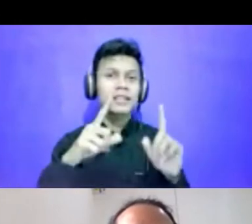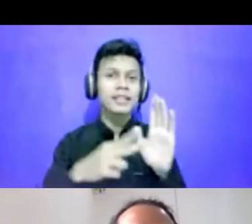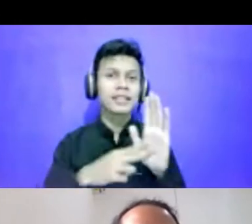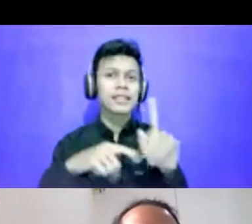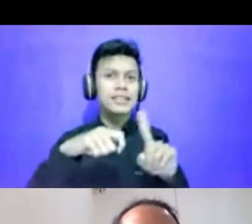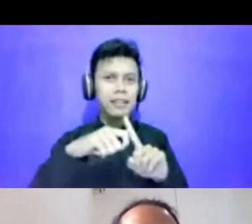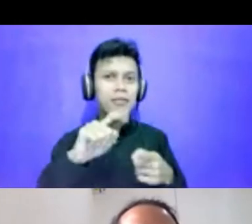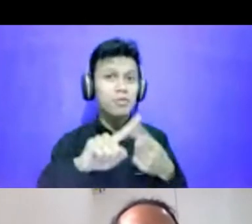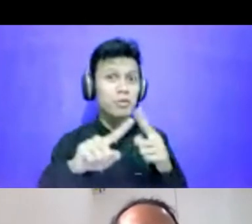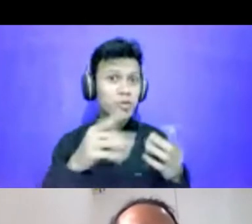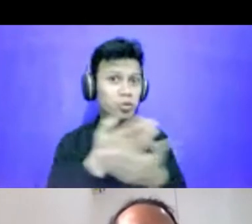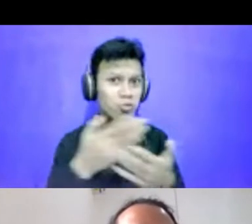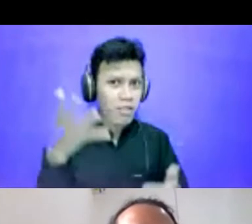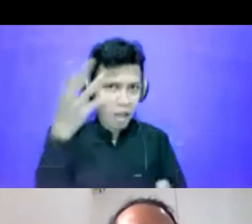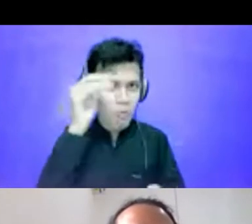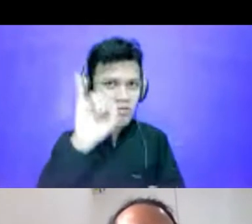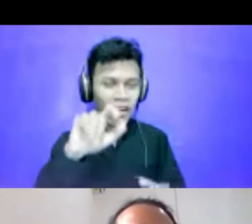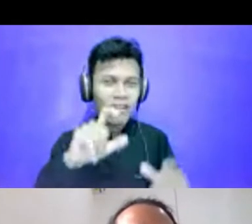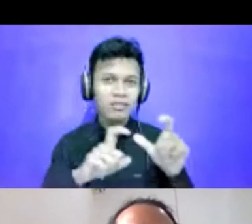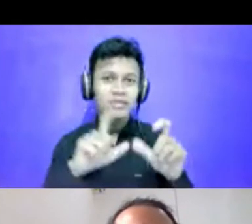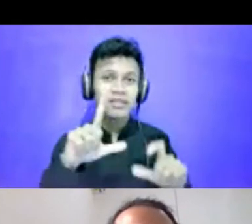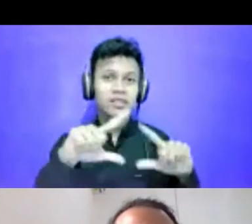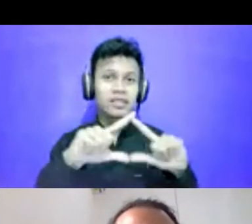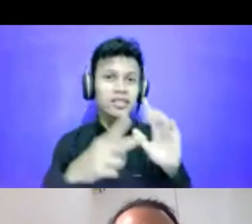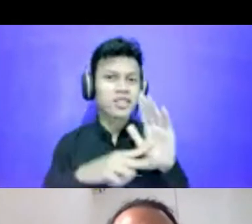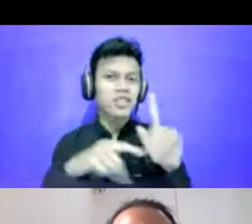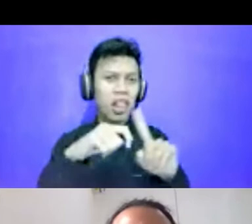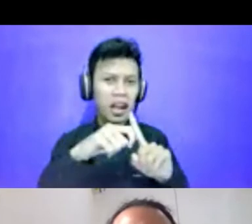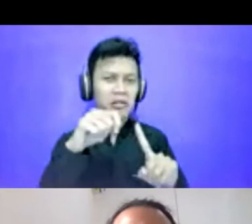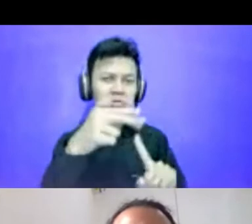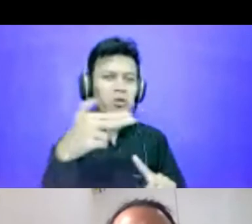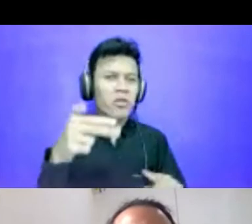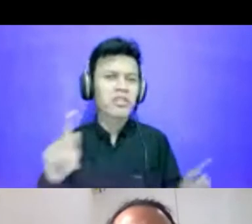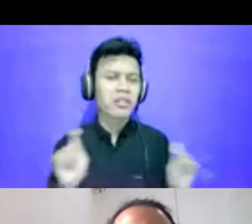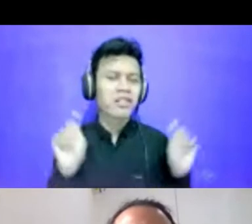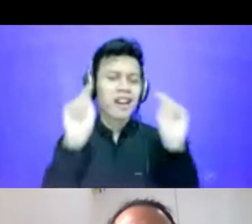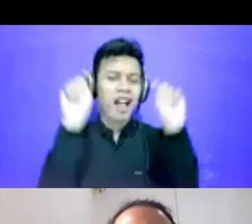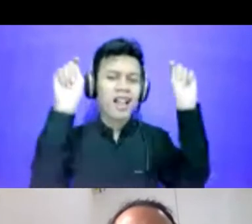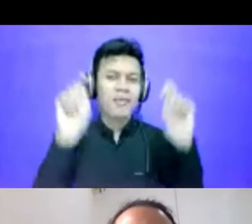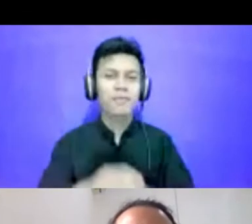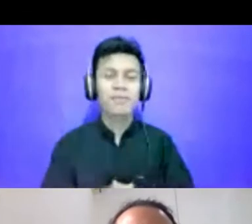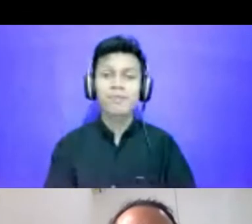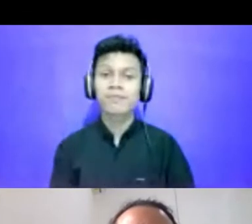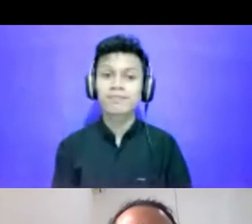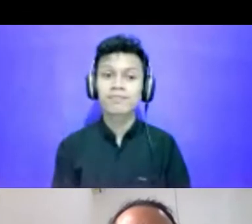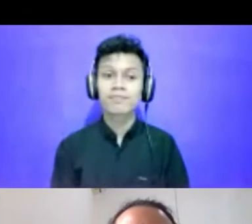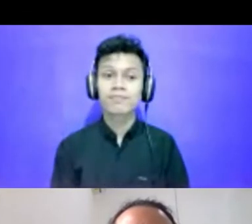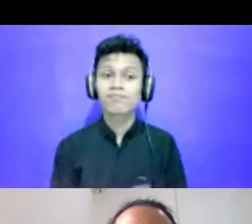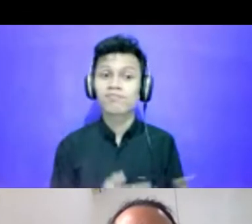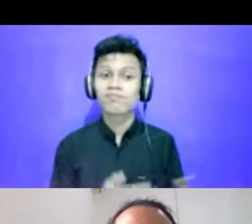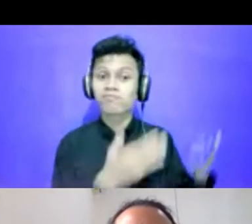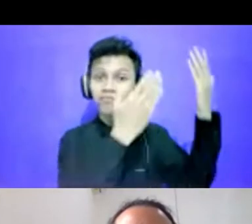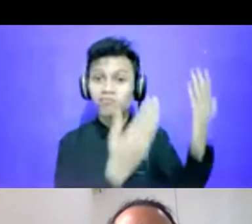band Slang ya. Ini band salah satu legenda di Indonesia. Ini yang dibikin oleh Brita Gar. Mereka bikin